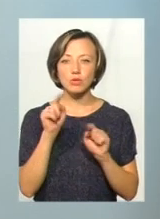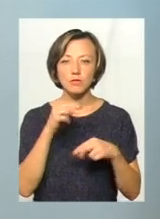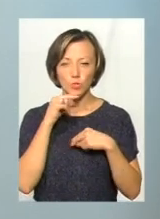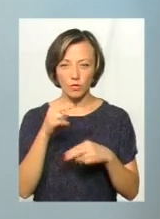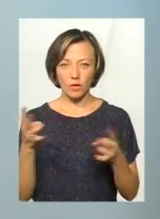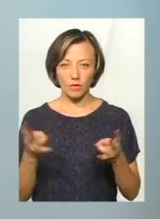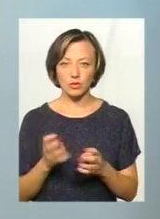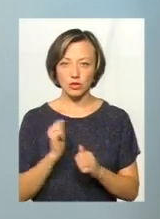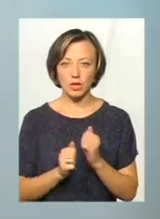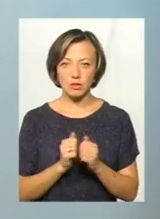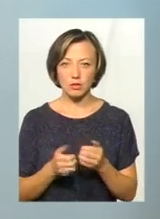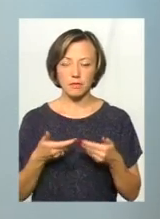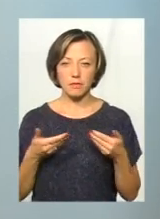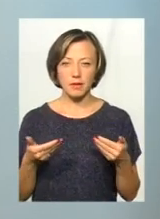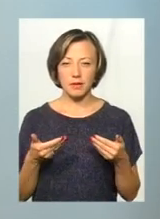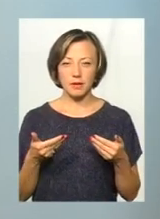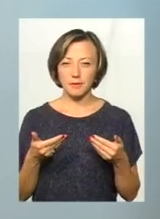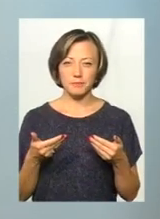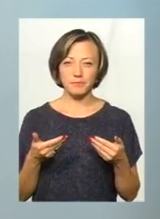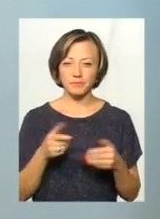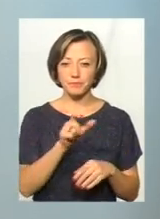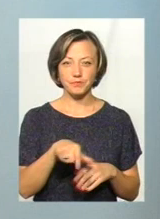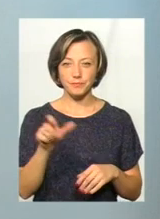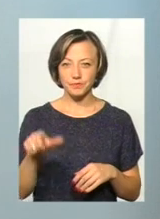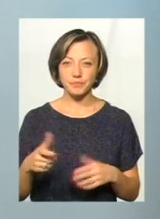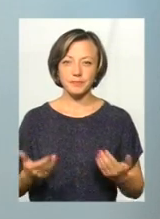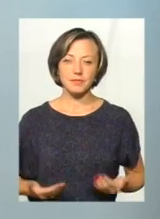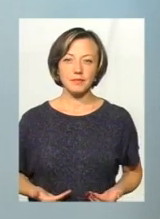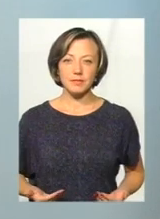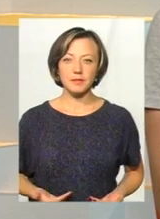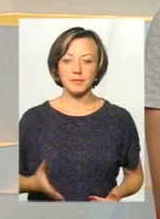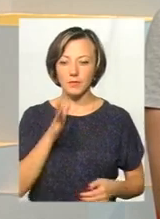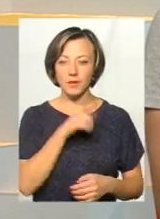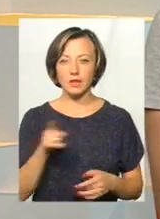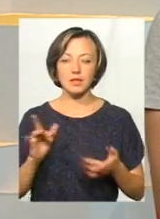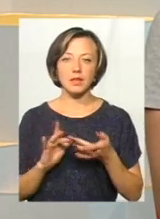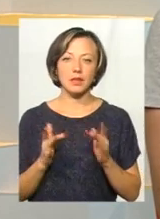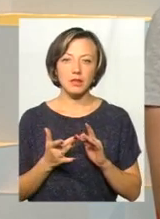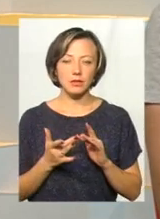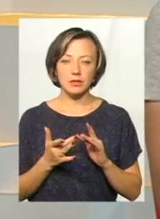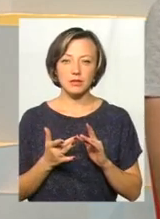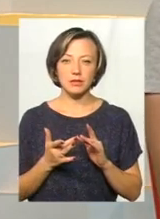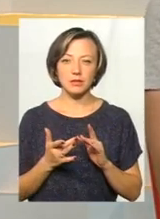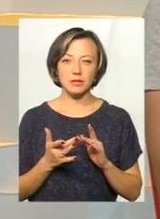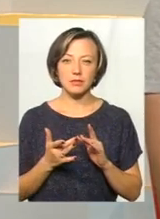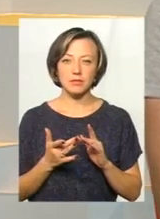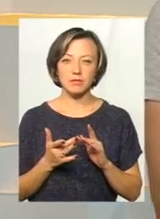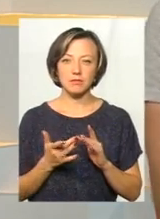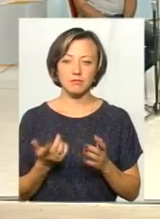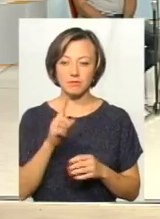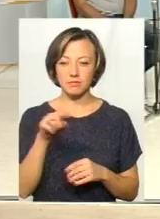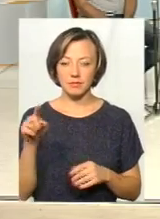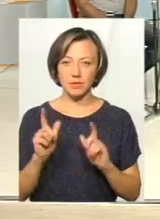звернути увагу? Дуже часто ми, люди, які живуть в час інтернету, ставимо галочки